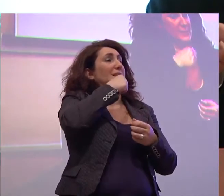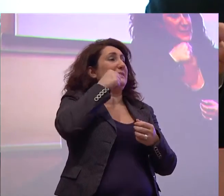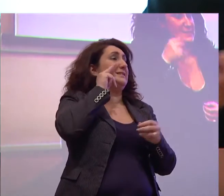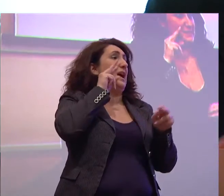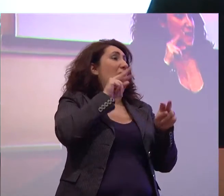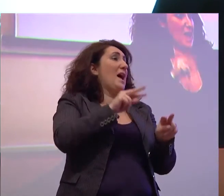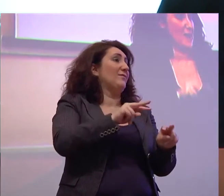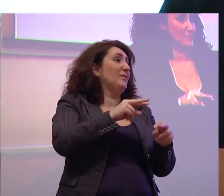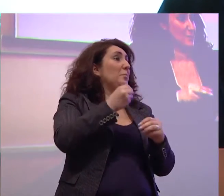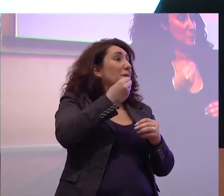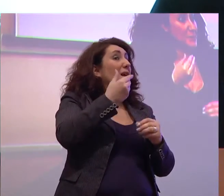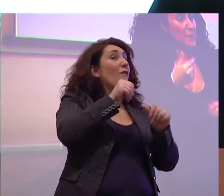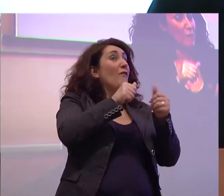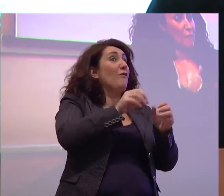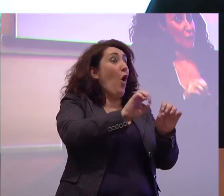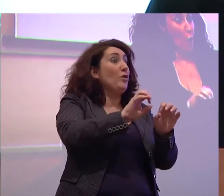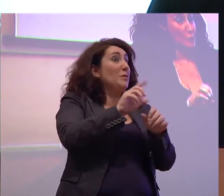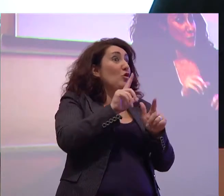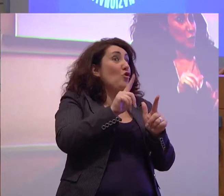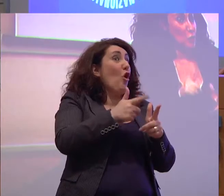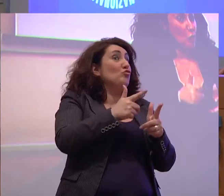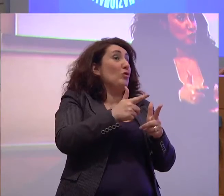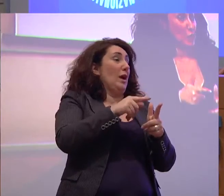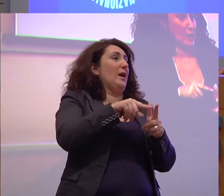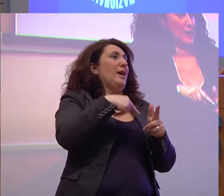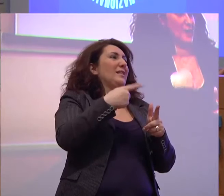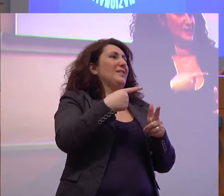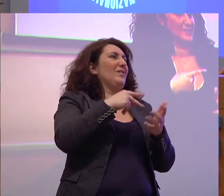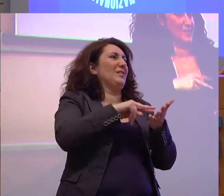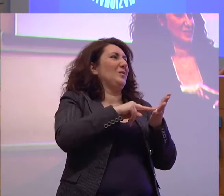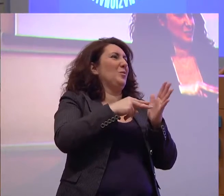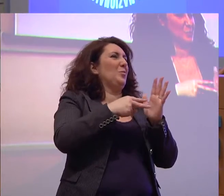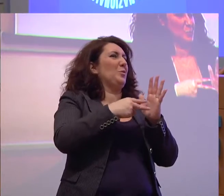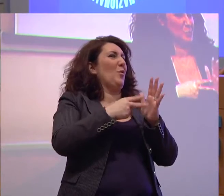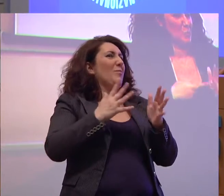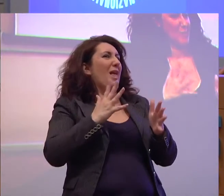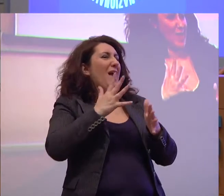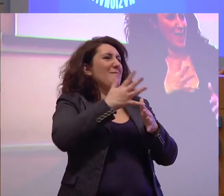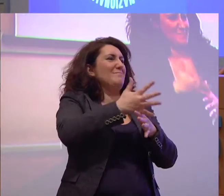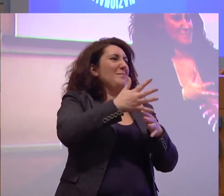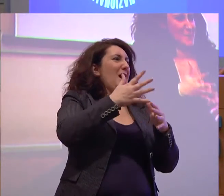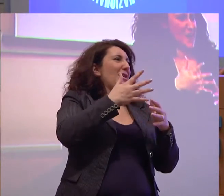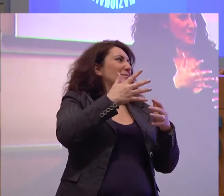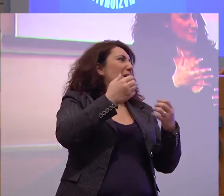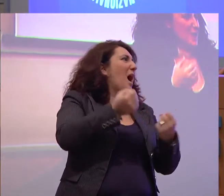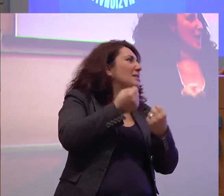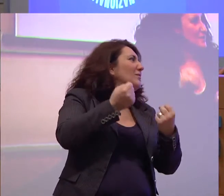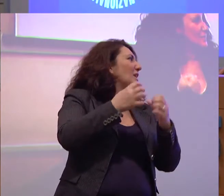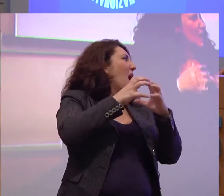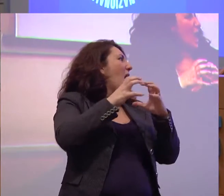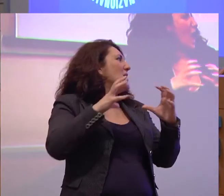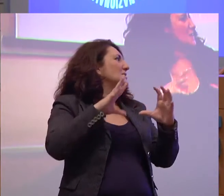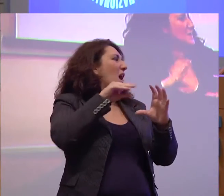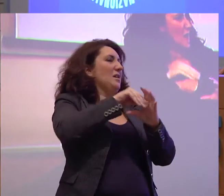formazione si ha qualche problema a entrare in attività nelle aziende